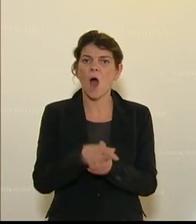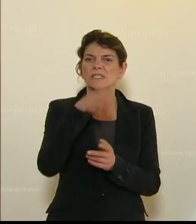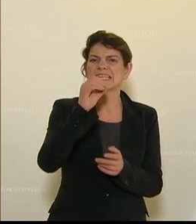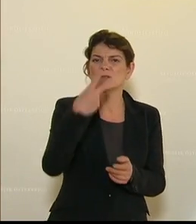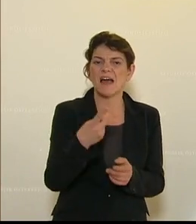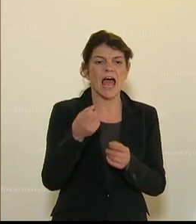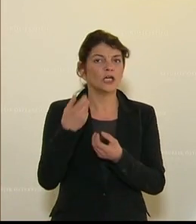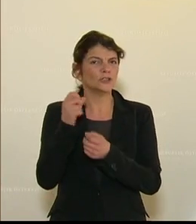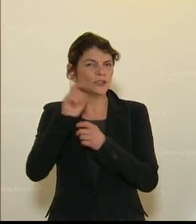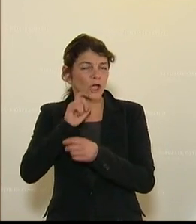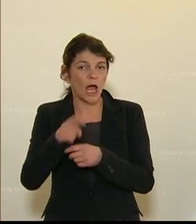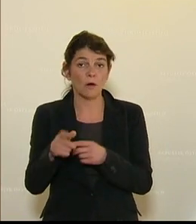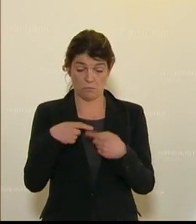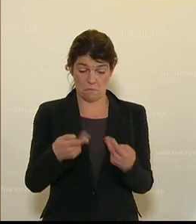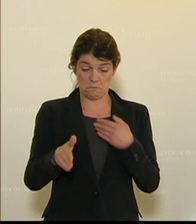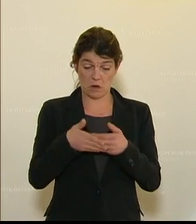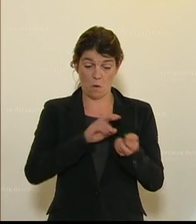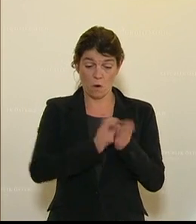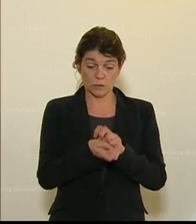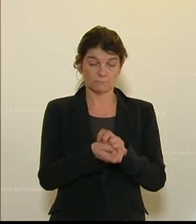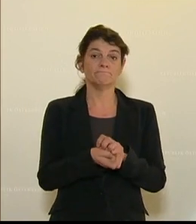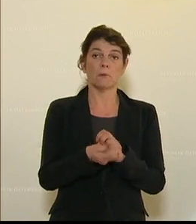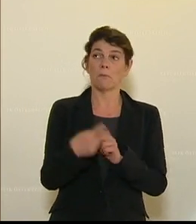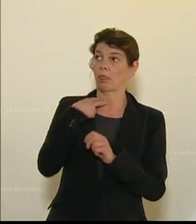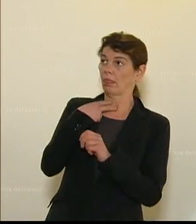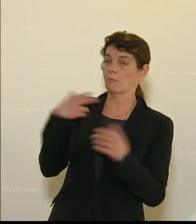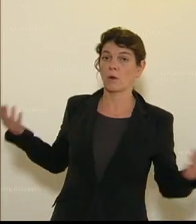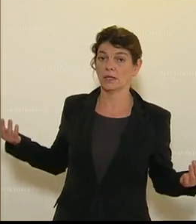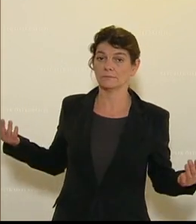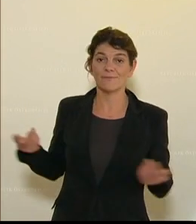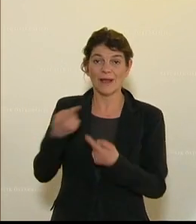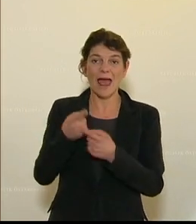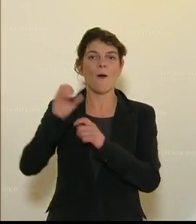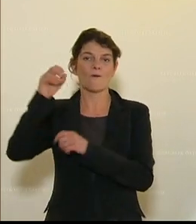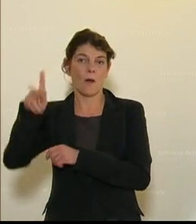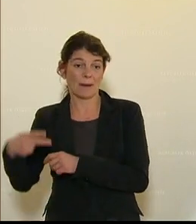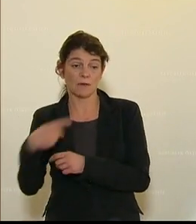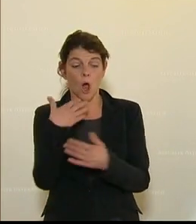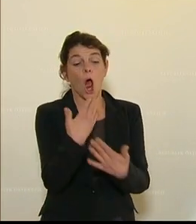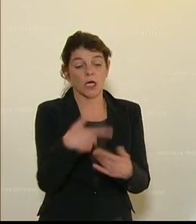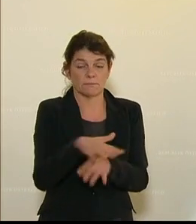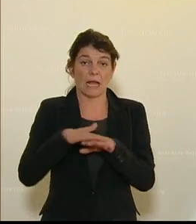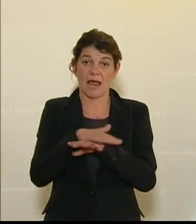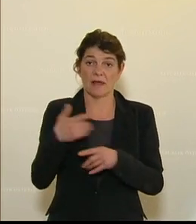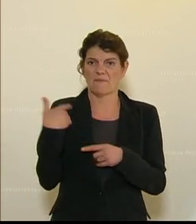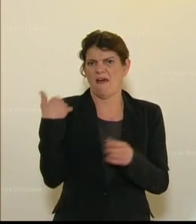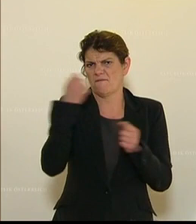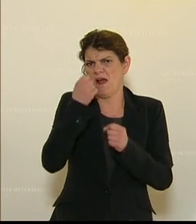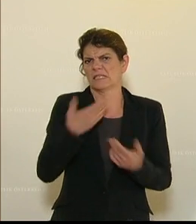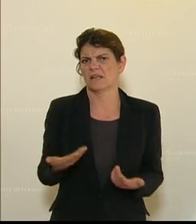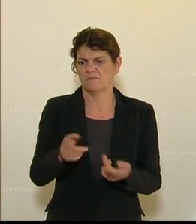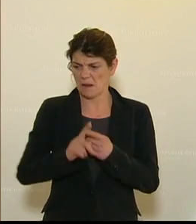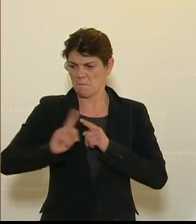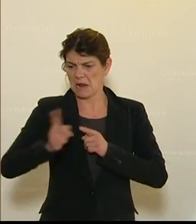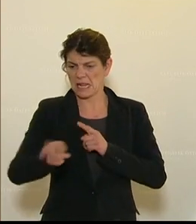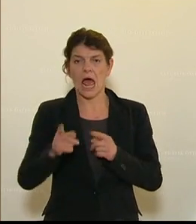CO2-Steuer, und dann in der Umsetzung blockiert, blockiert die ÖVP, Gott sei Dank in dem Bereich, weil das wäre ja ein Wahnsinn, wenn man heute auch